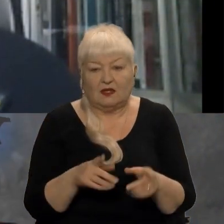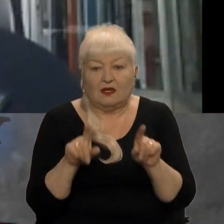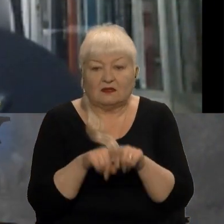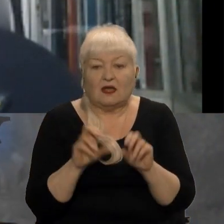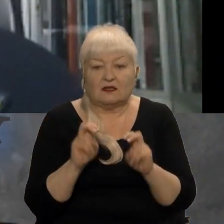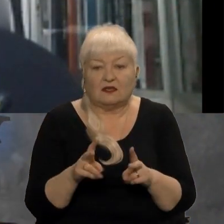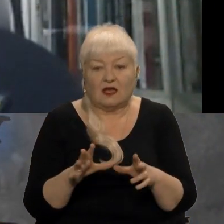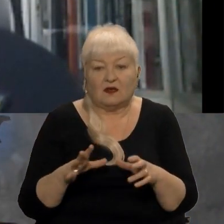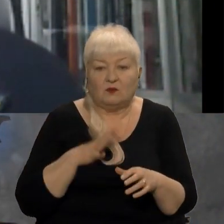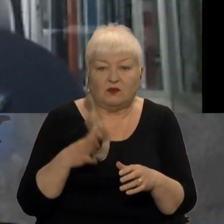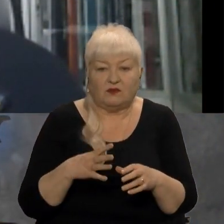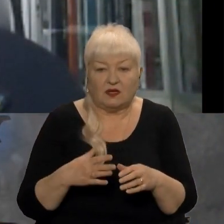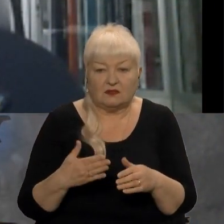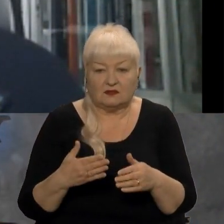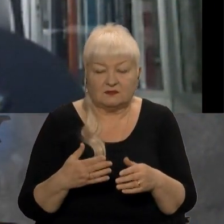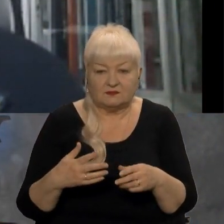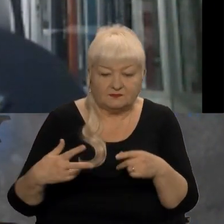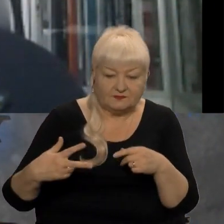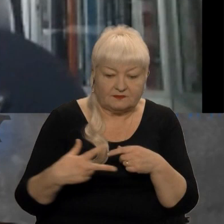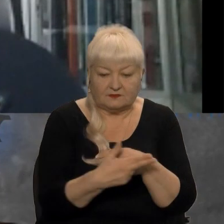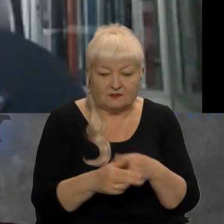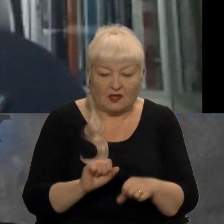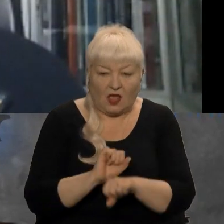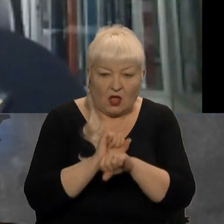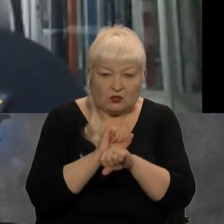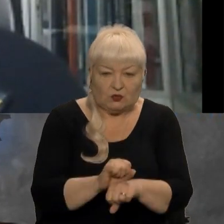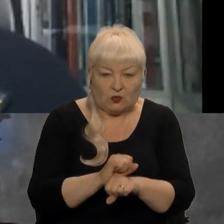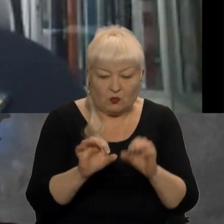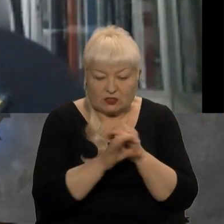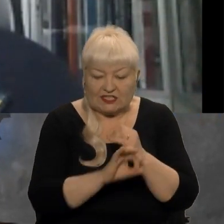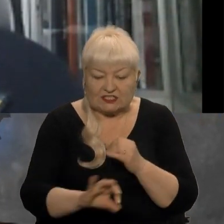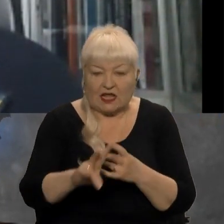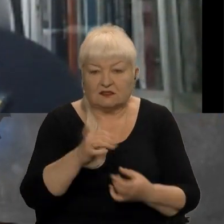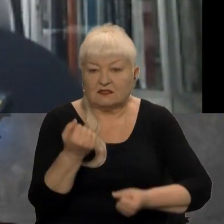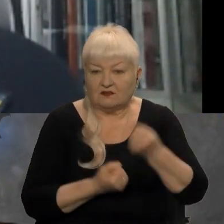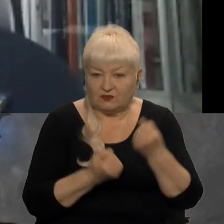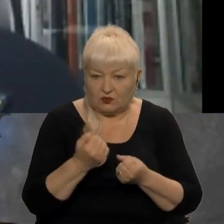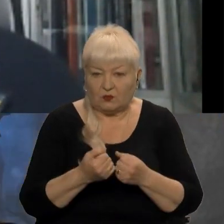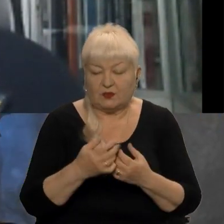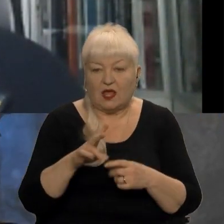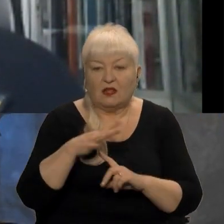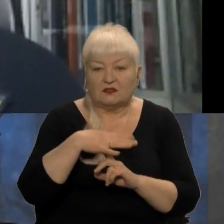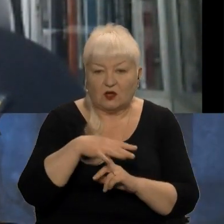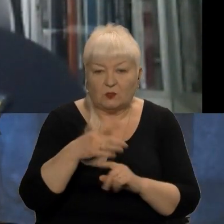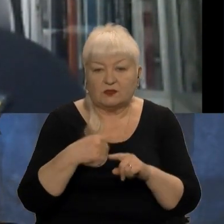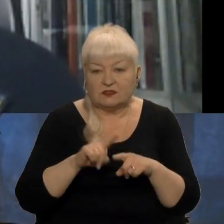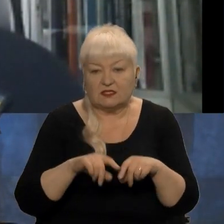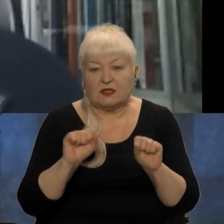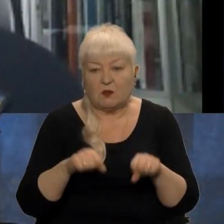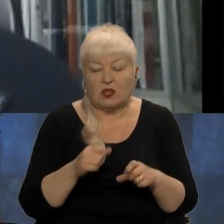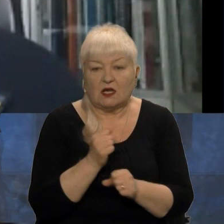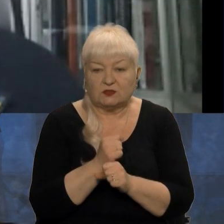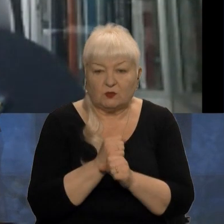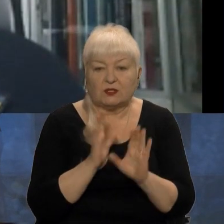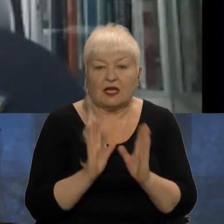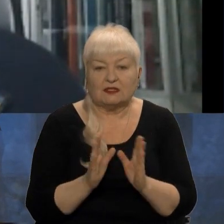там підрізають тормозні шланги на автомобілі, так? По-перше, на гелікоптері це міг зробити, могла зробити